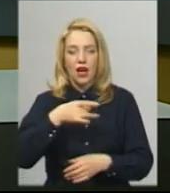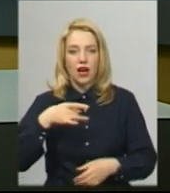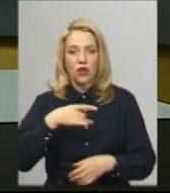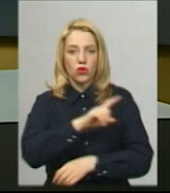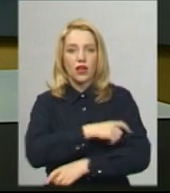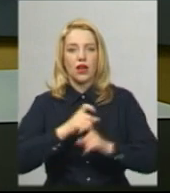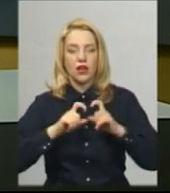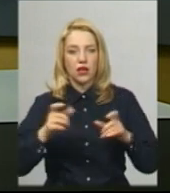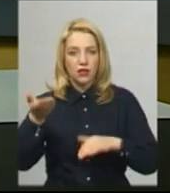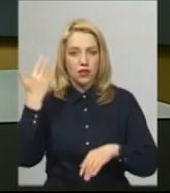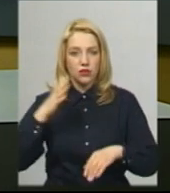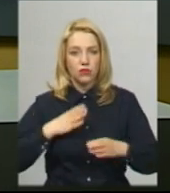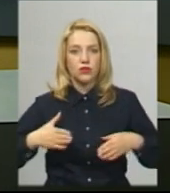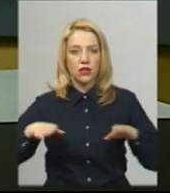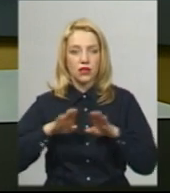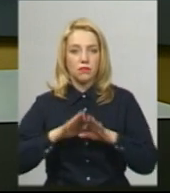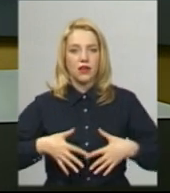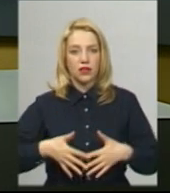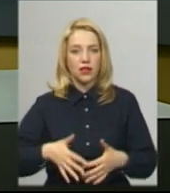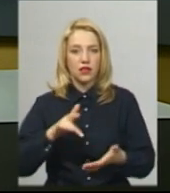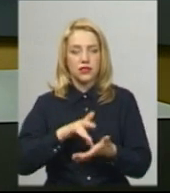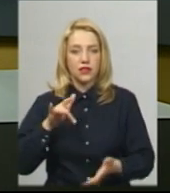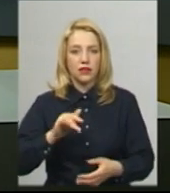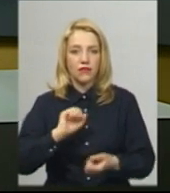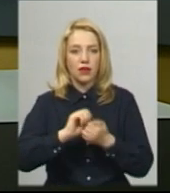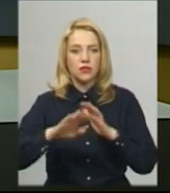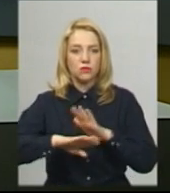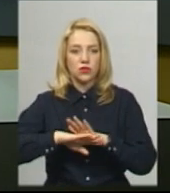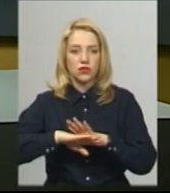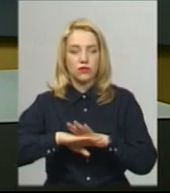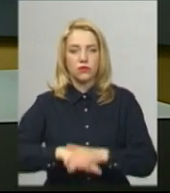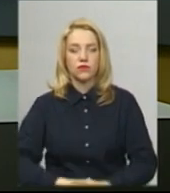Раніше на карантин був закритий перинатальний центр у Кам'янці-Подільському.